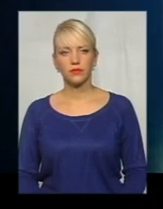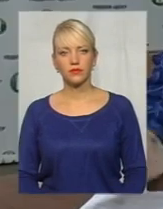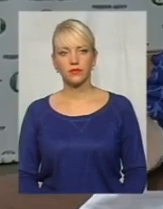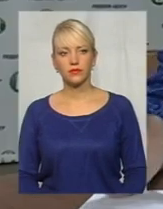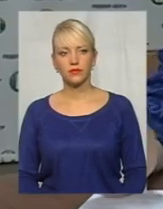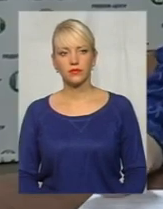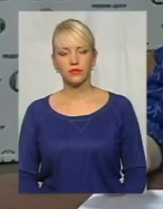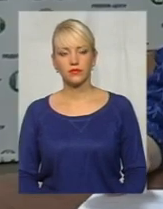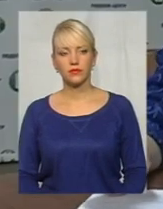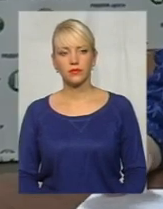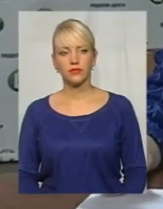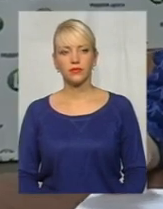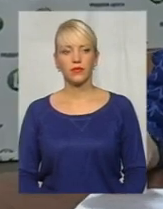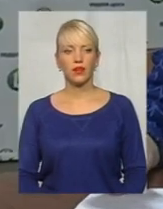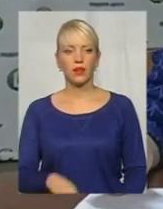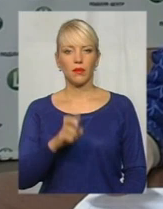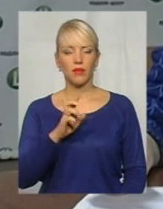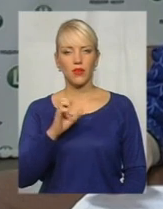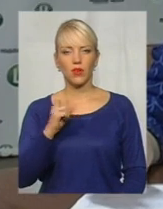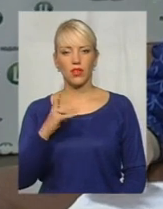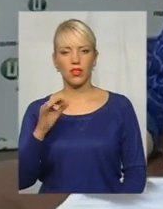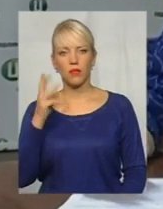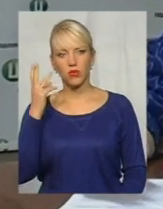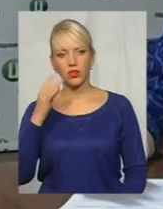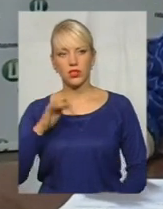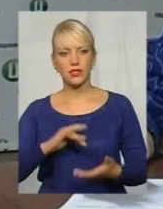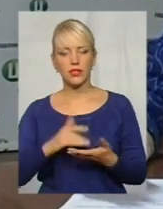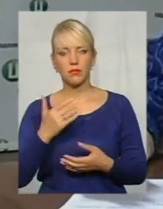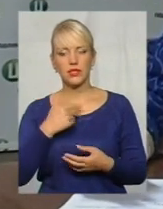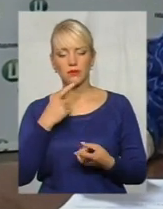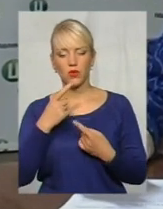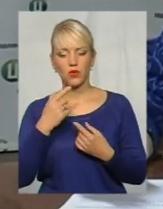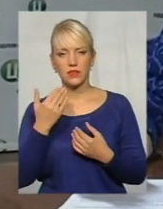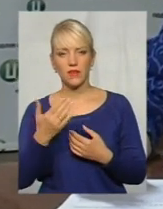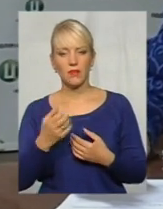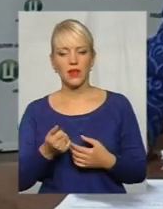З Бендюх, Анна Поділля, Центр. Ми з вами спілкувалися кілька хвилин тому.